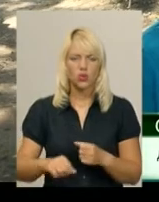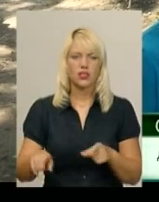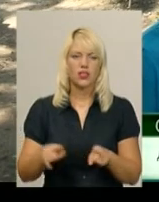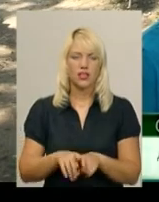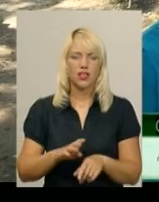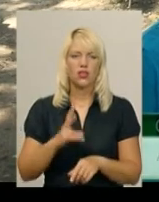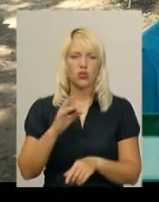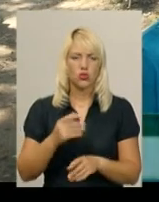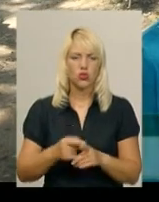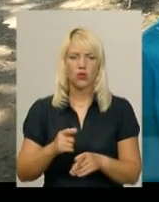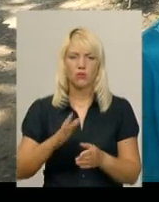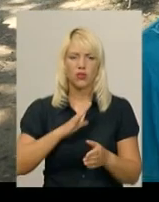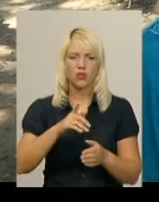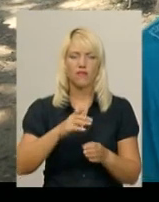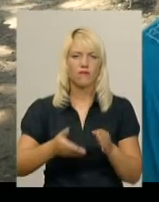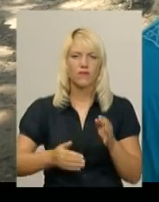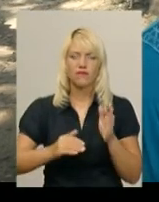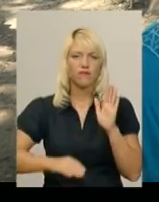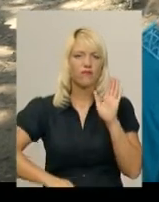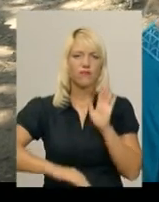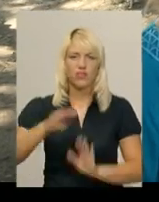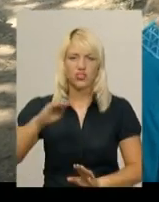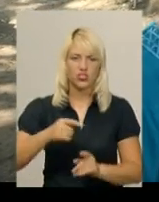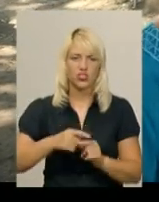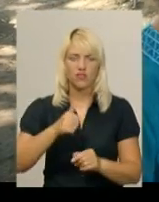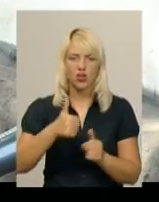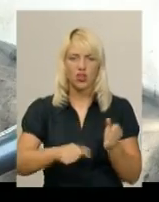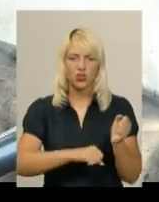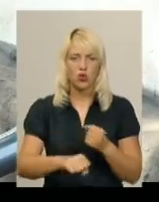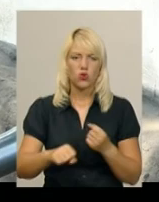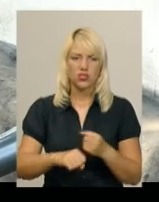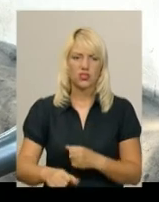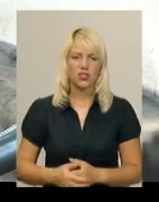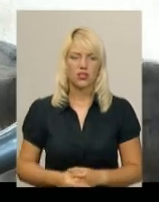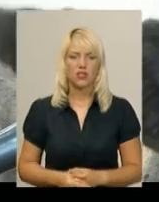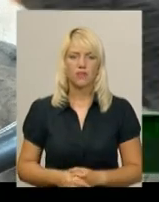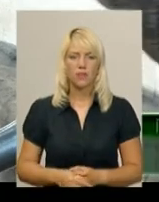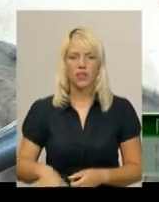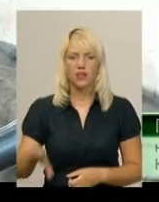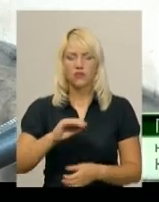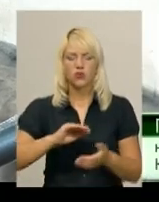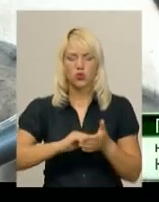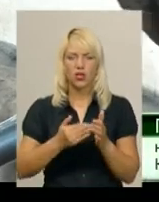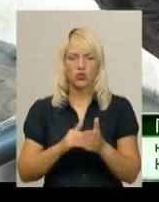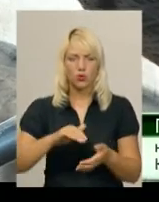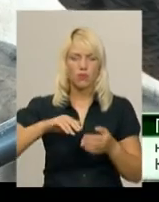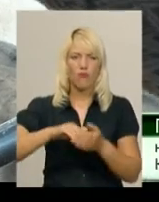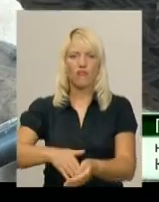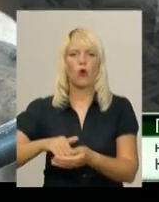так, але косарка була в Вищої Гільдії. Вона дуже-дуже хорошо косила. Всю картоплю викопала на цьому